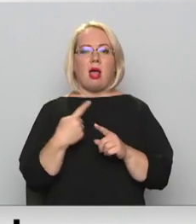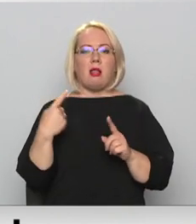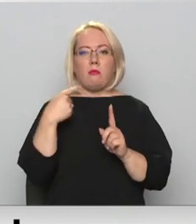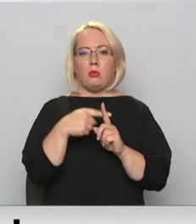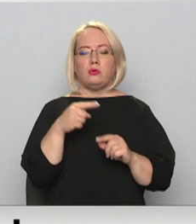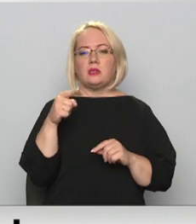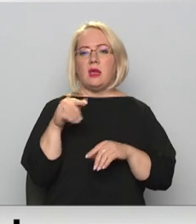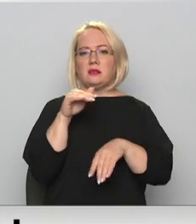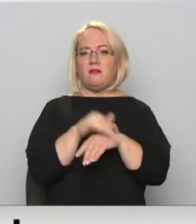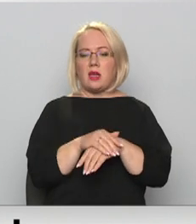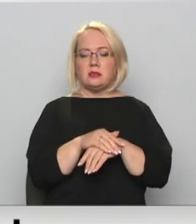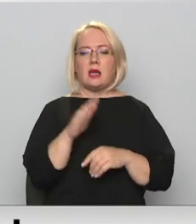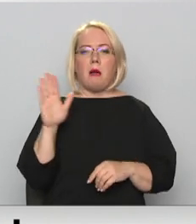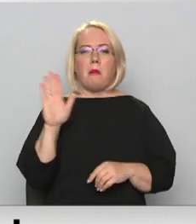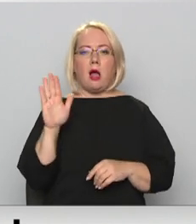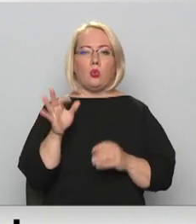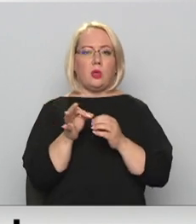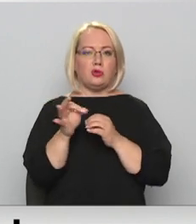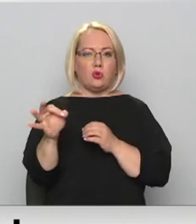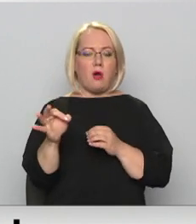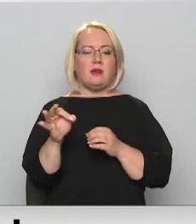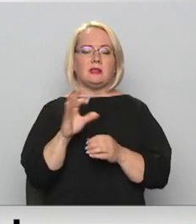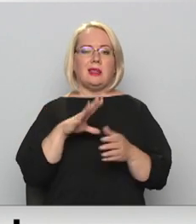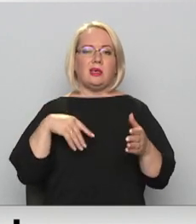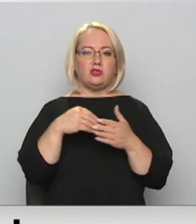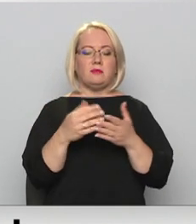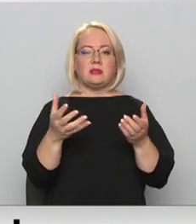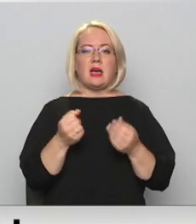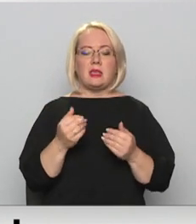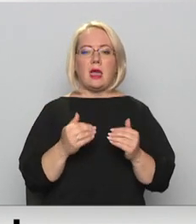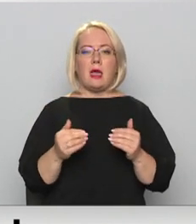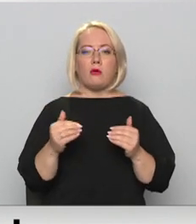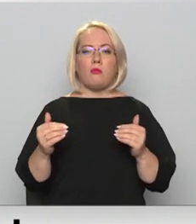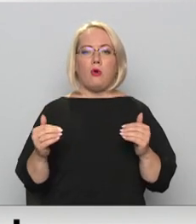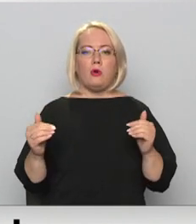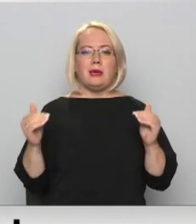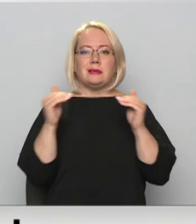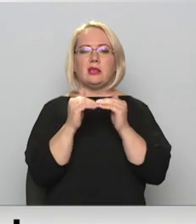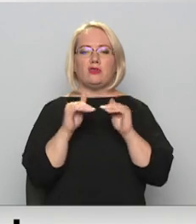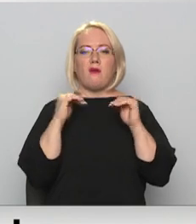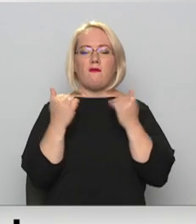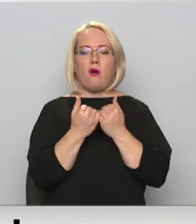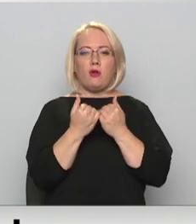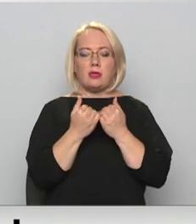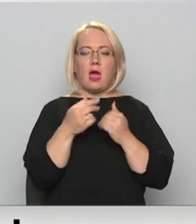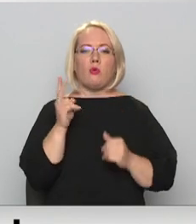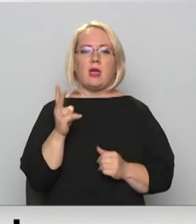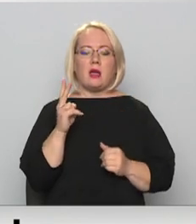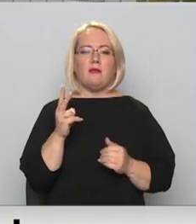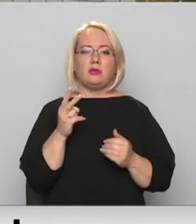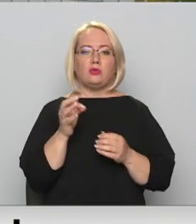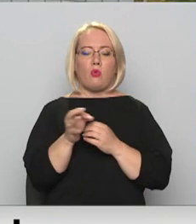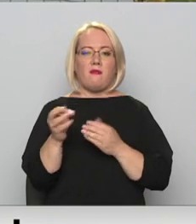tāds fakts, ka arī Baldons novads līdz šim saņēma izlīdzinošā fonda finansējumu uzsaukā Čekavas novads viņu maksāja ārā.